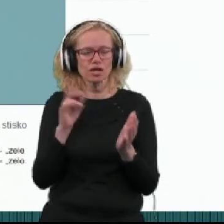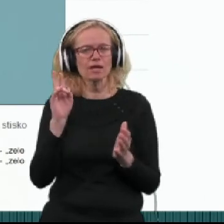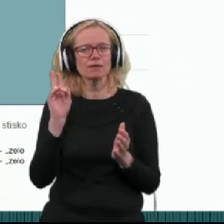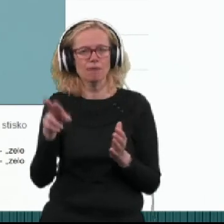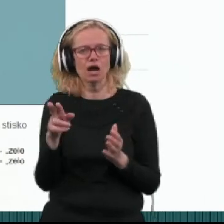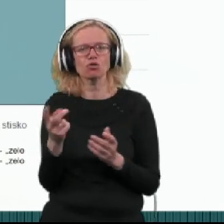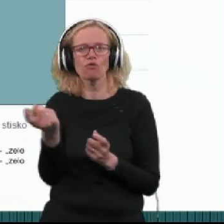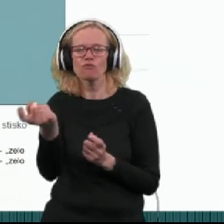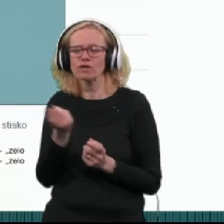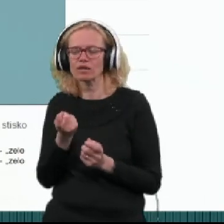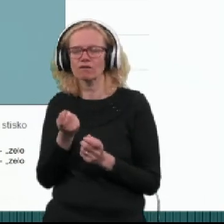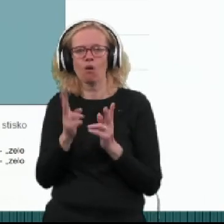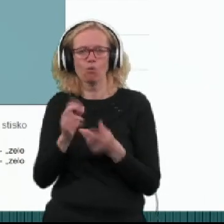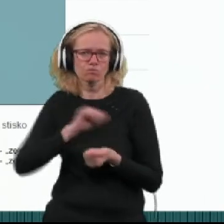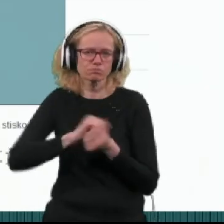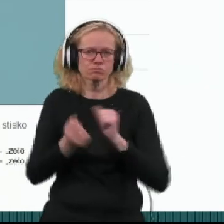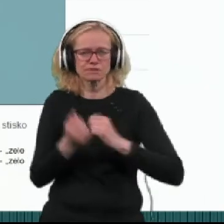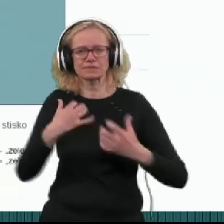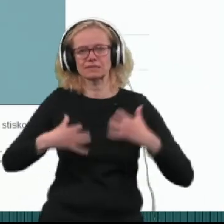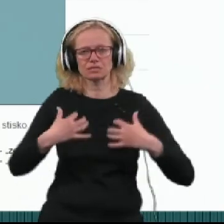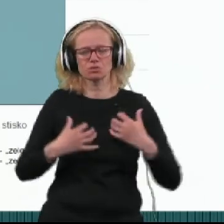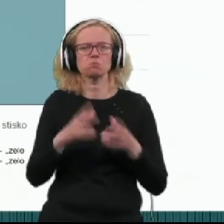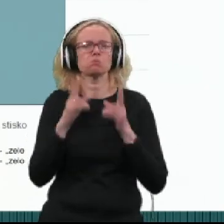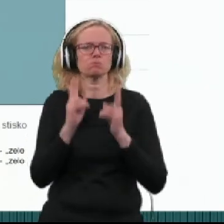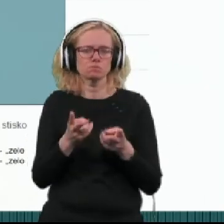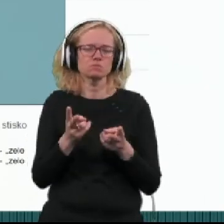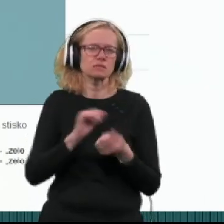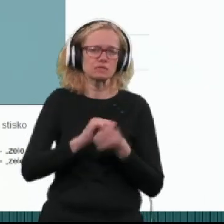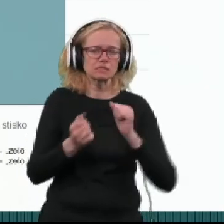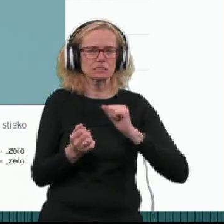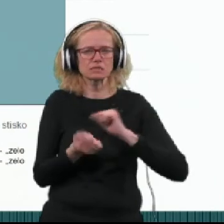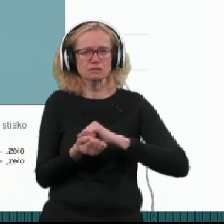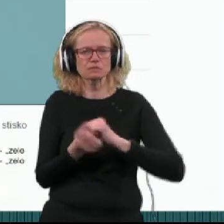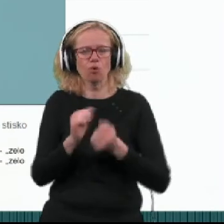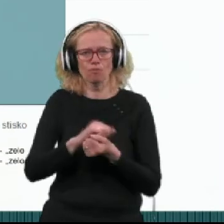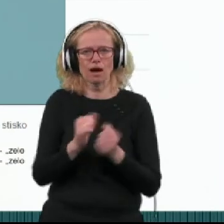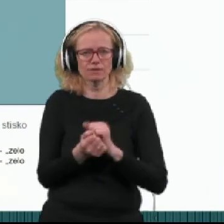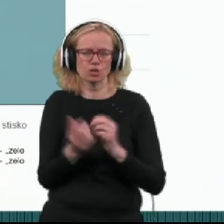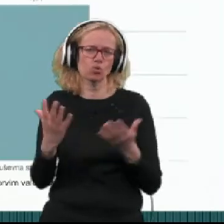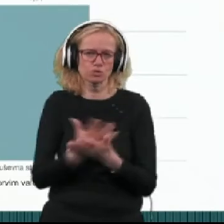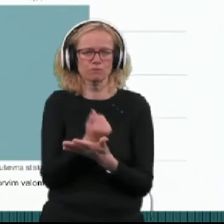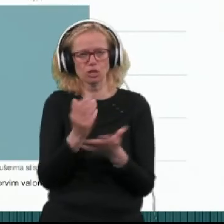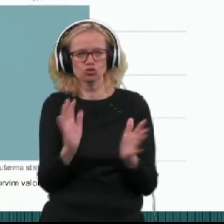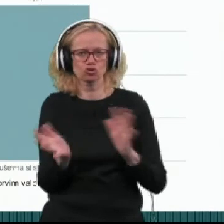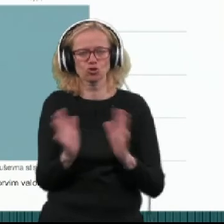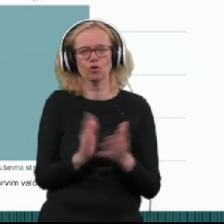vere spoprijemanja s to stisko, da se stisko nekako srednje do relativno uspešno spoprijemajo.